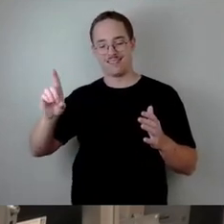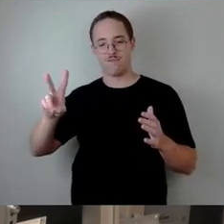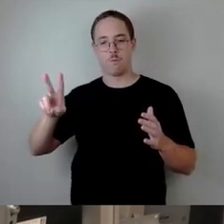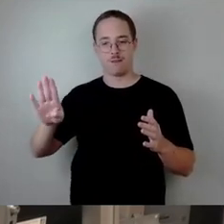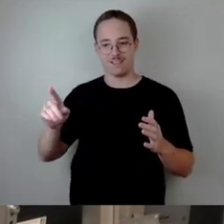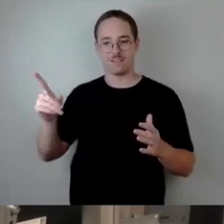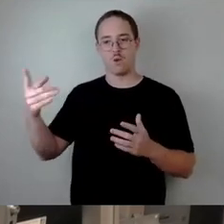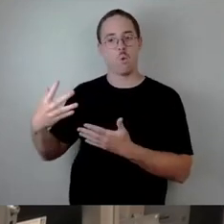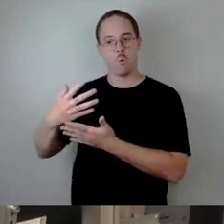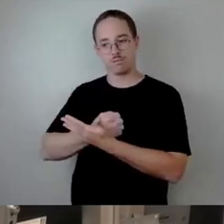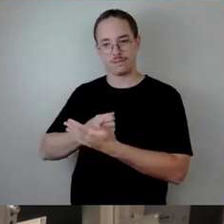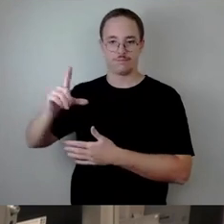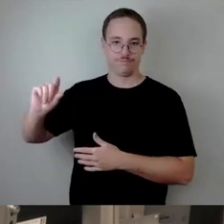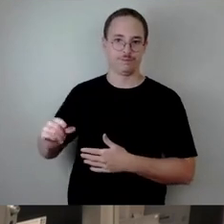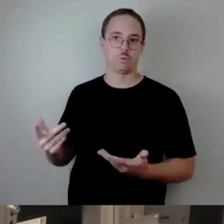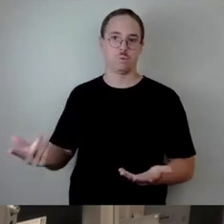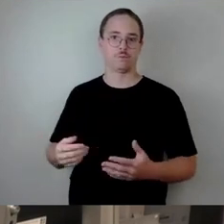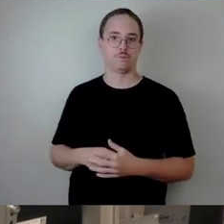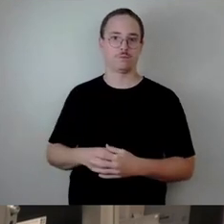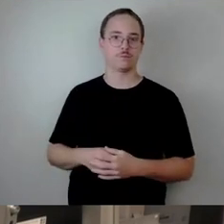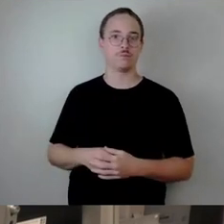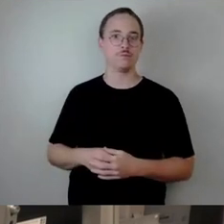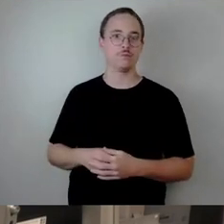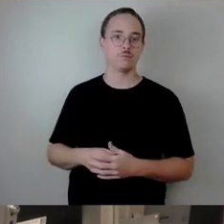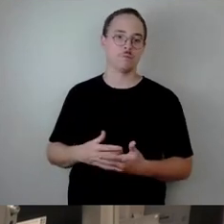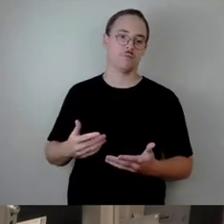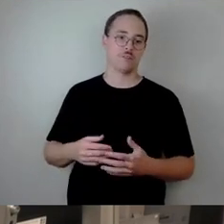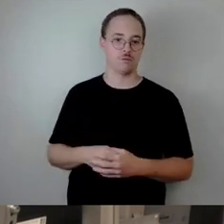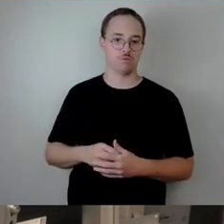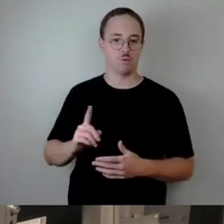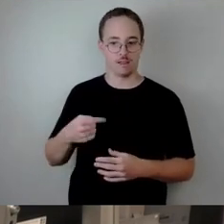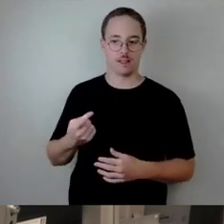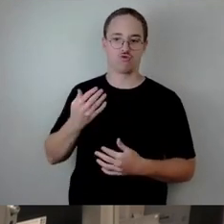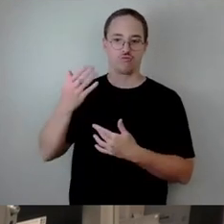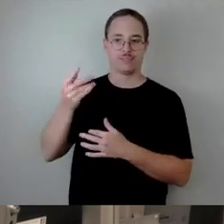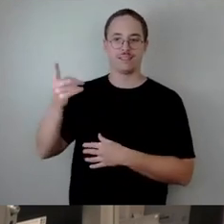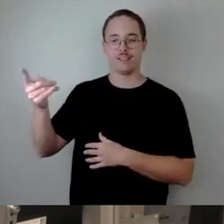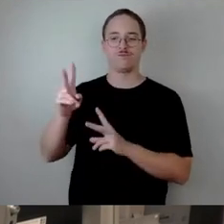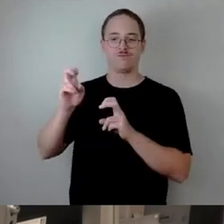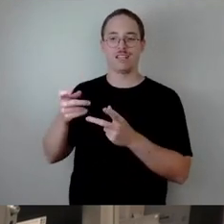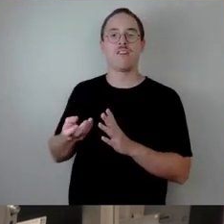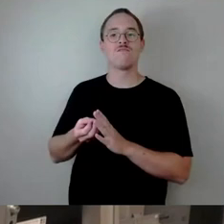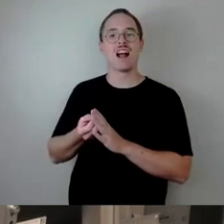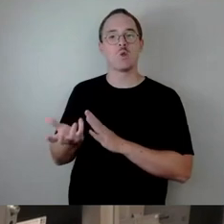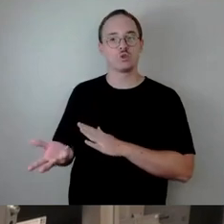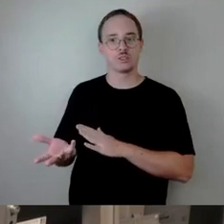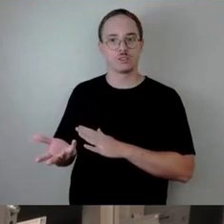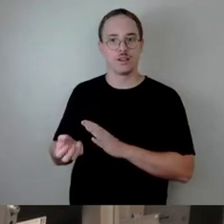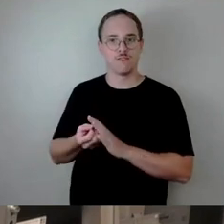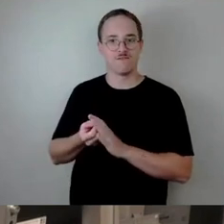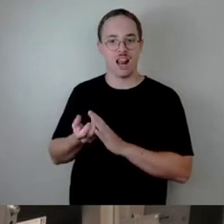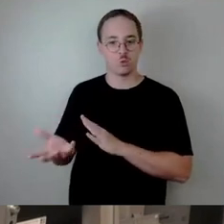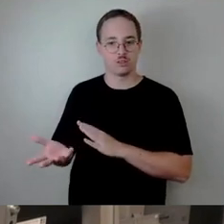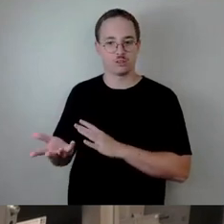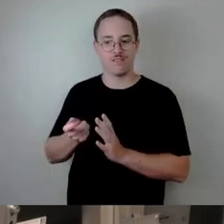dann weniger ausgeben, das kommt uns am Ende über die Verlustfinanzierung bei der DVB wieder zurück. Das ist dann vielleicht ein anderer Geschäftsbereich, aber es ist am